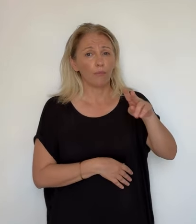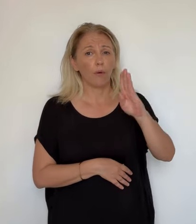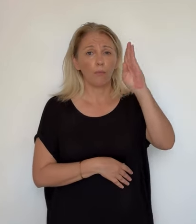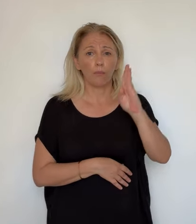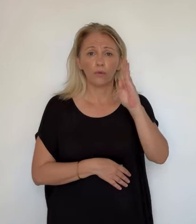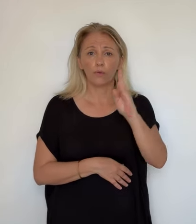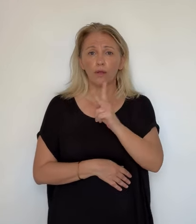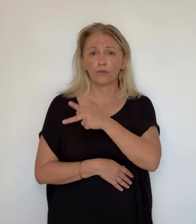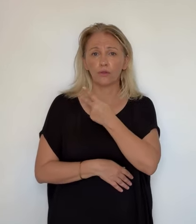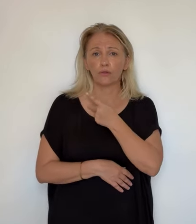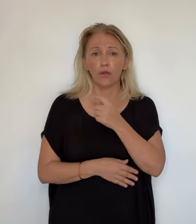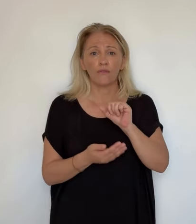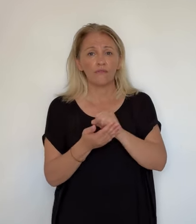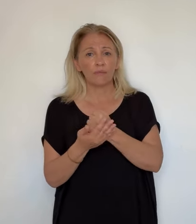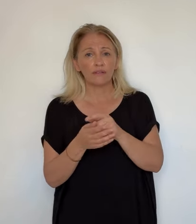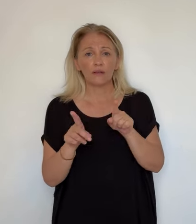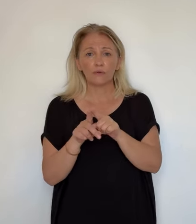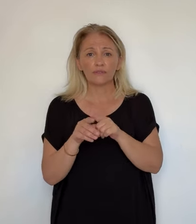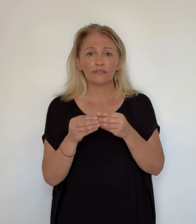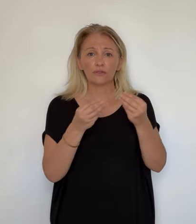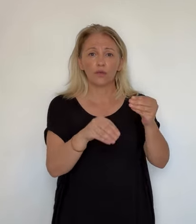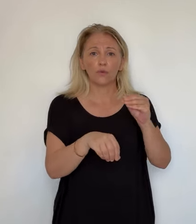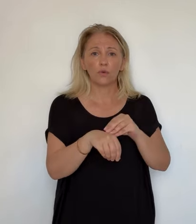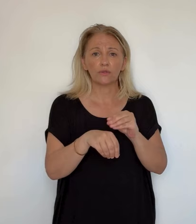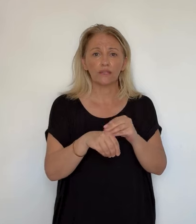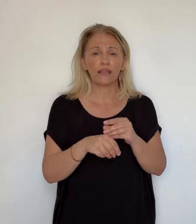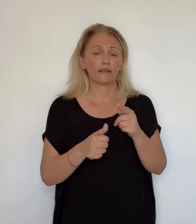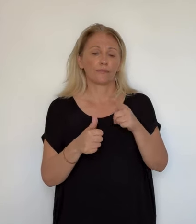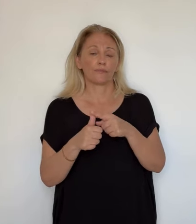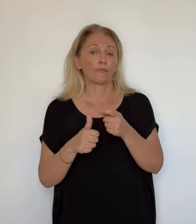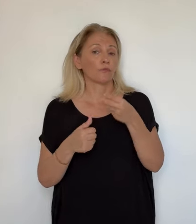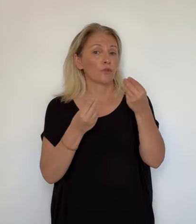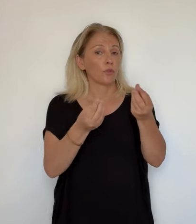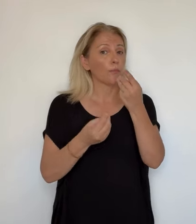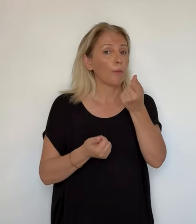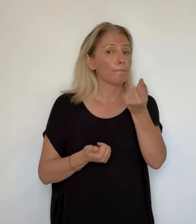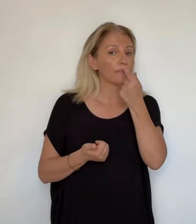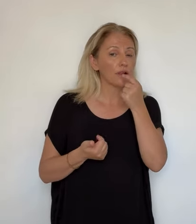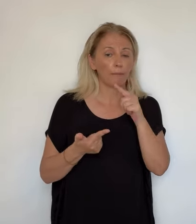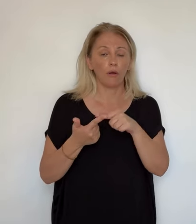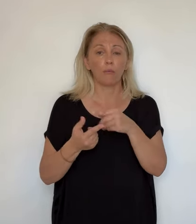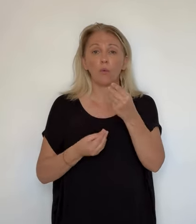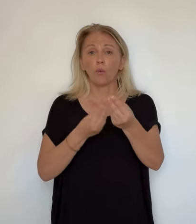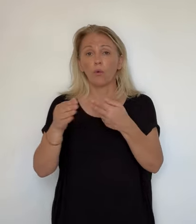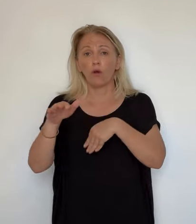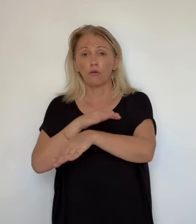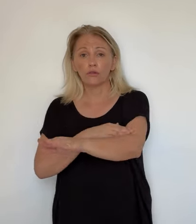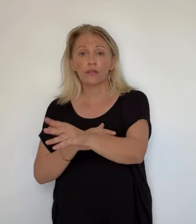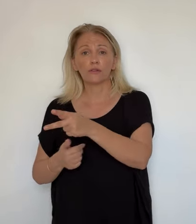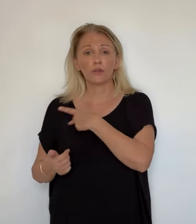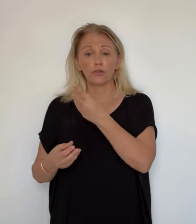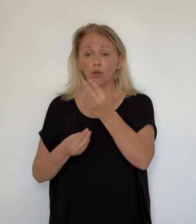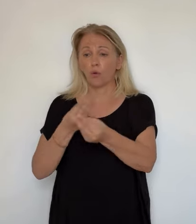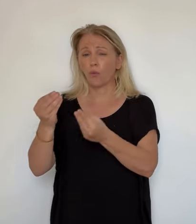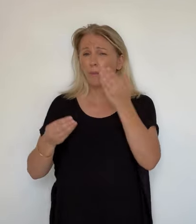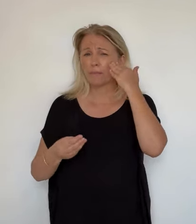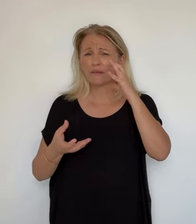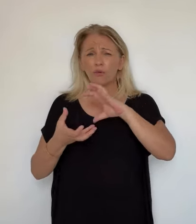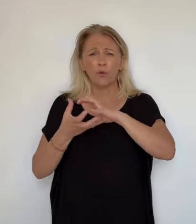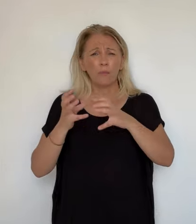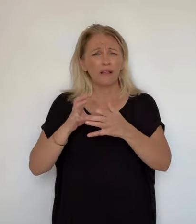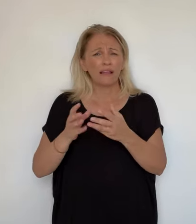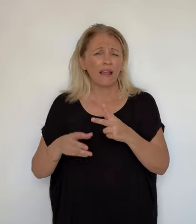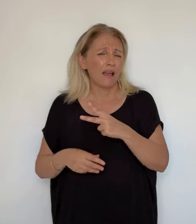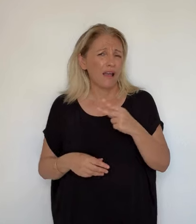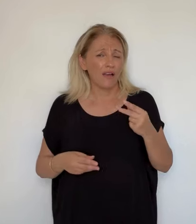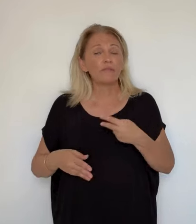les patients qui seront orientés par le pharmacien seront vraiment les patients qui auront besoin d'un médecin. Et du coup le pharmacien, il